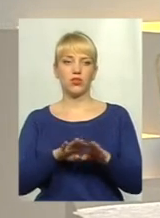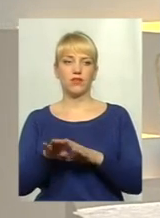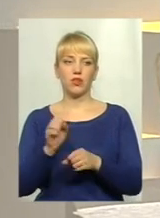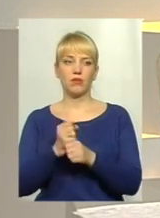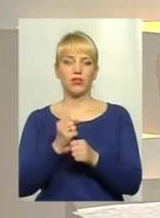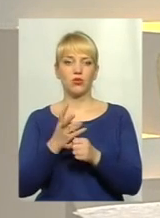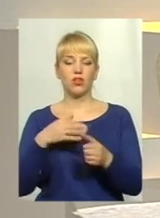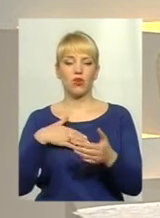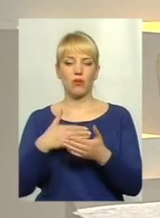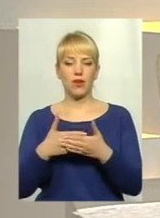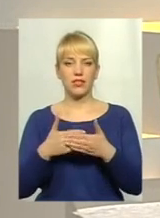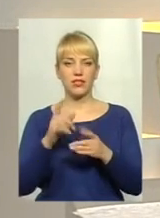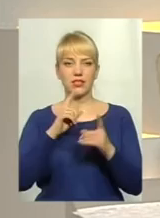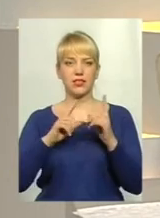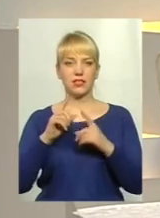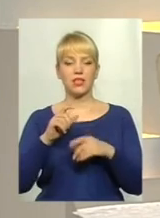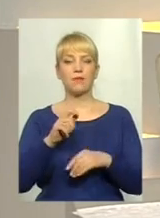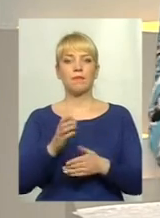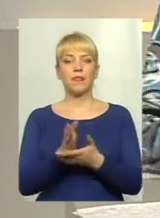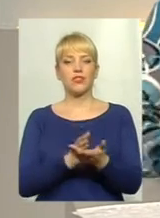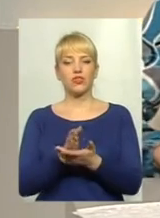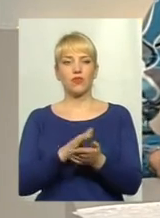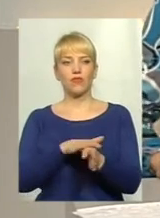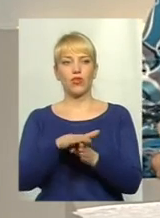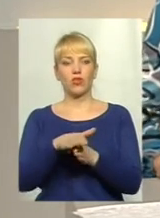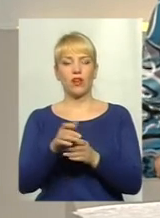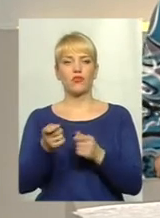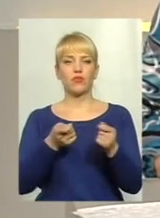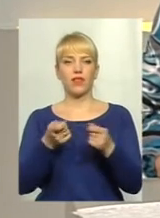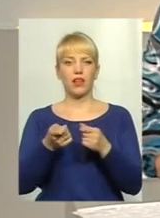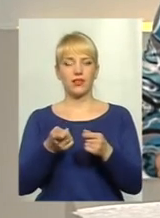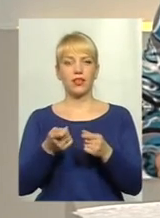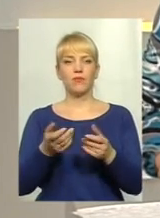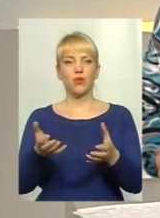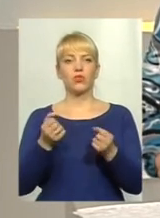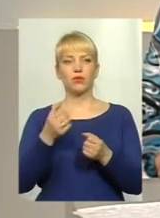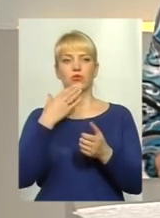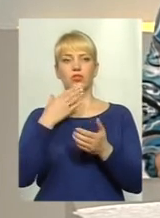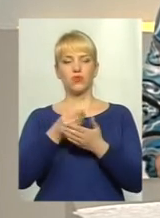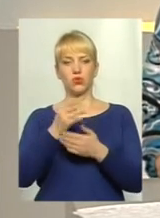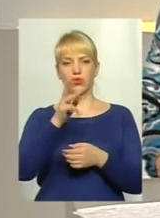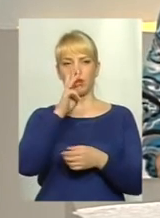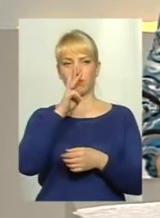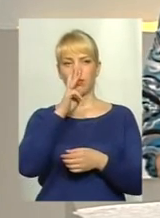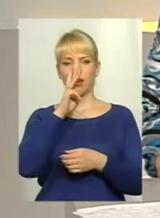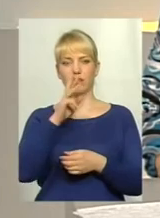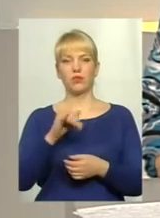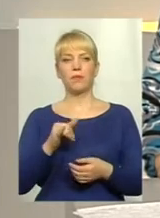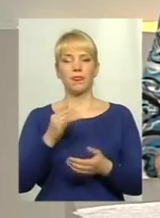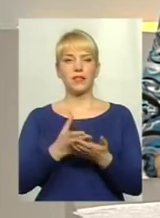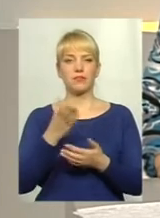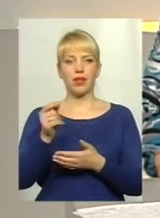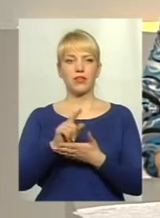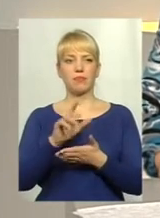на громадських засадах, чиновники виконавчої гілки влади отримують свою зарплату зі сплати